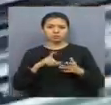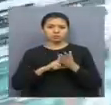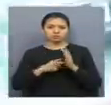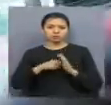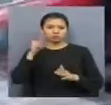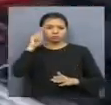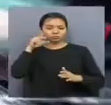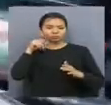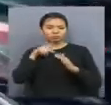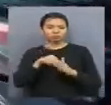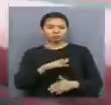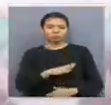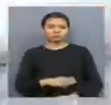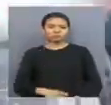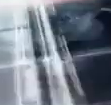басында.